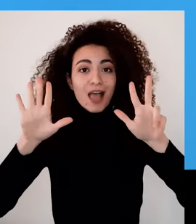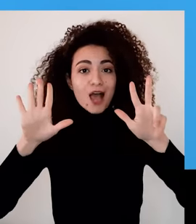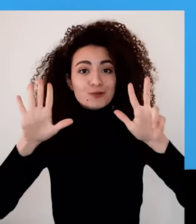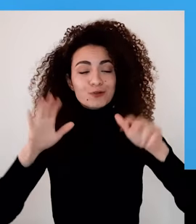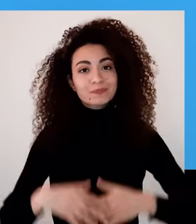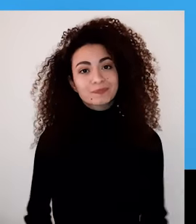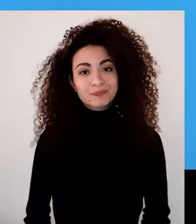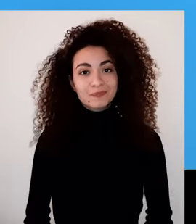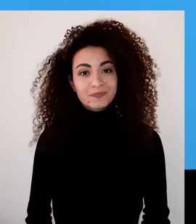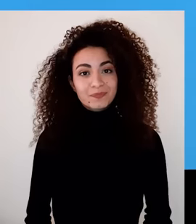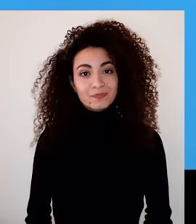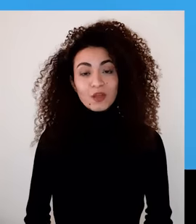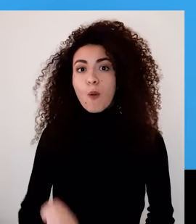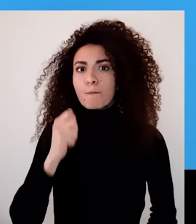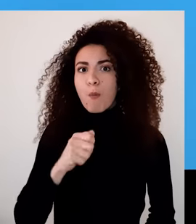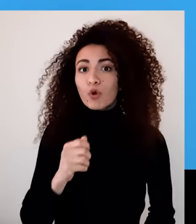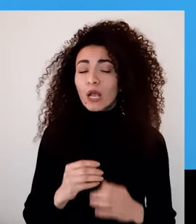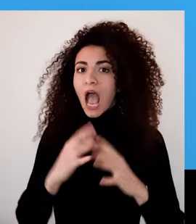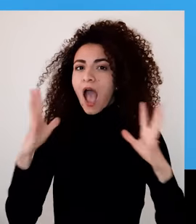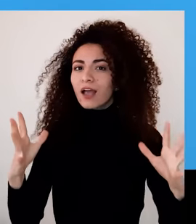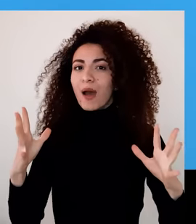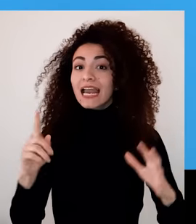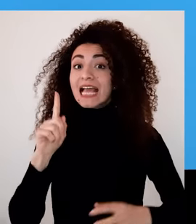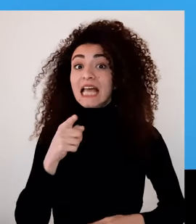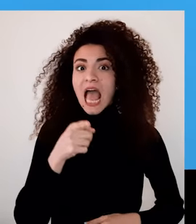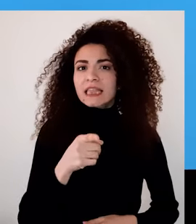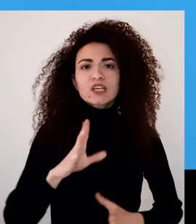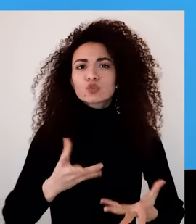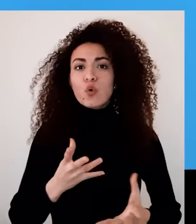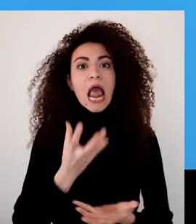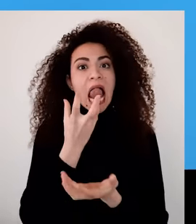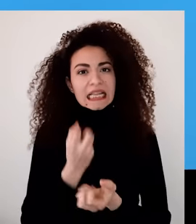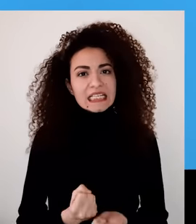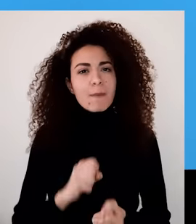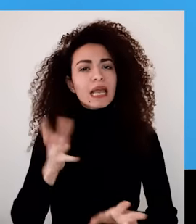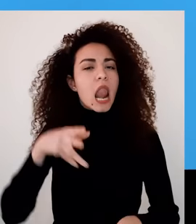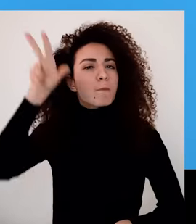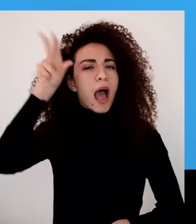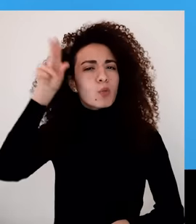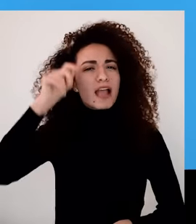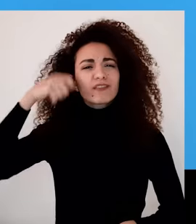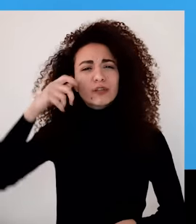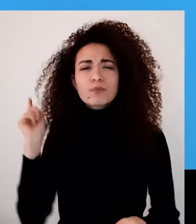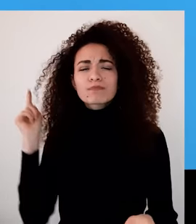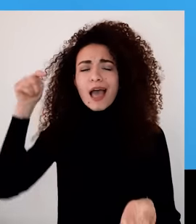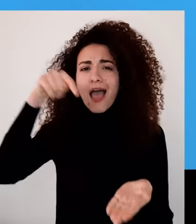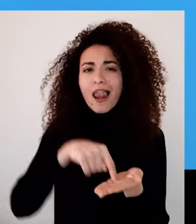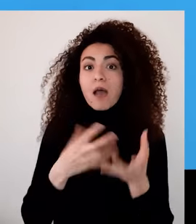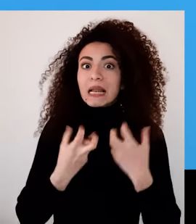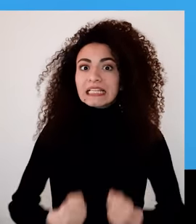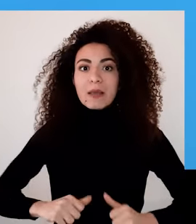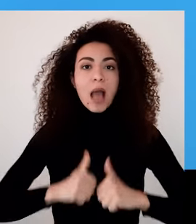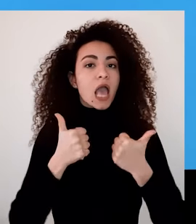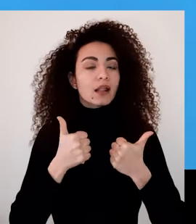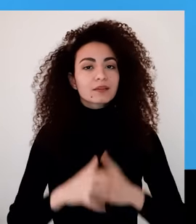وهي الفقرة الأخيرة من مشوارنا العلائق والتهاني الأكبر إذا قدرتي أنه تلتزمي بإكمال محتوى الموقع بكل